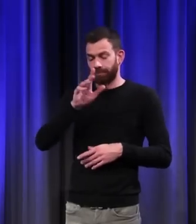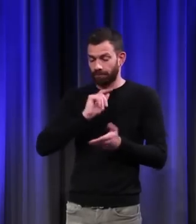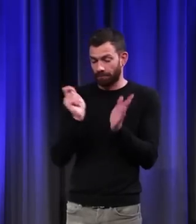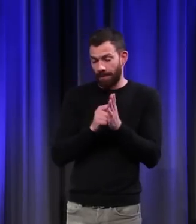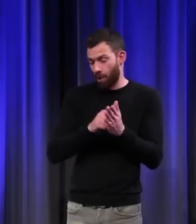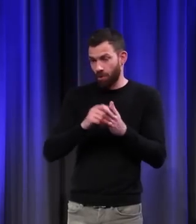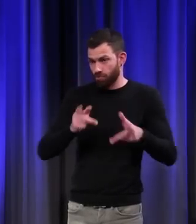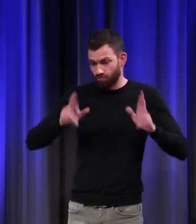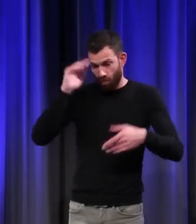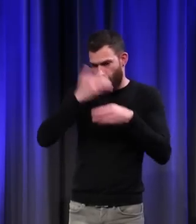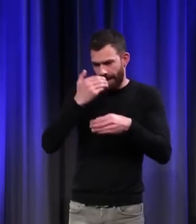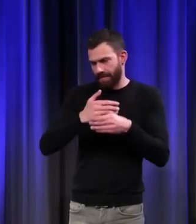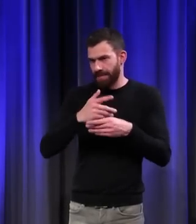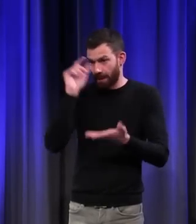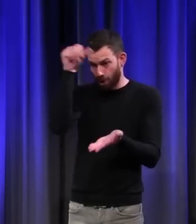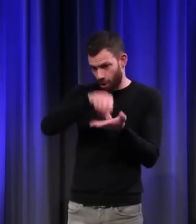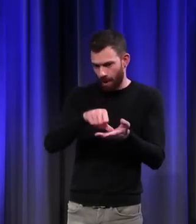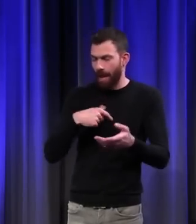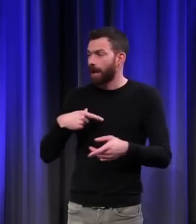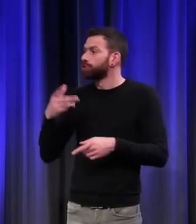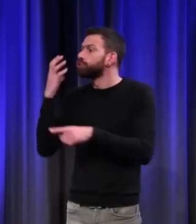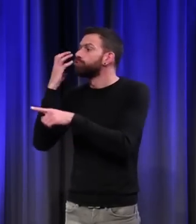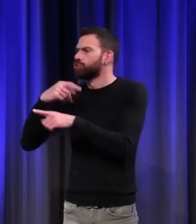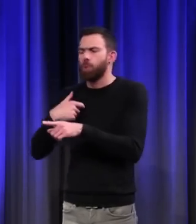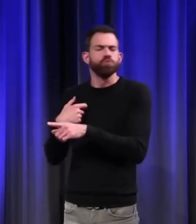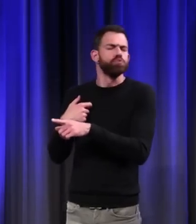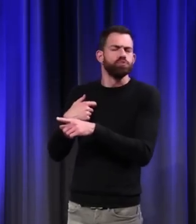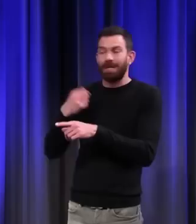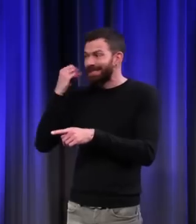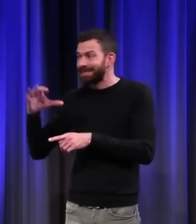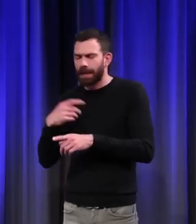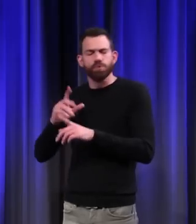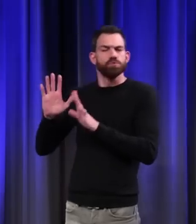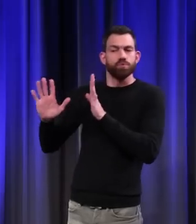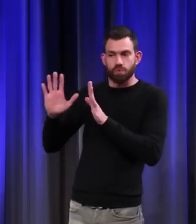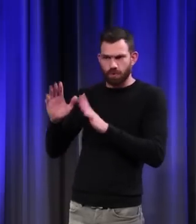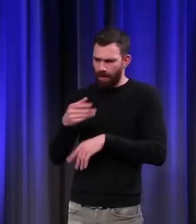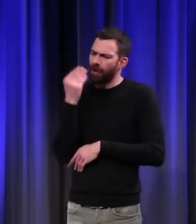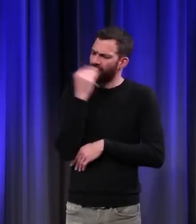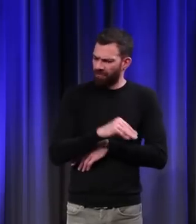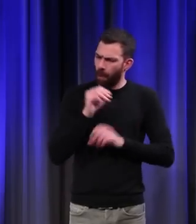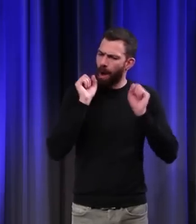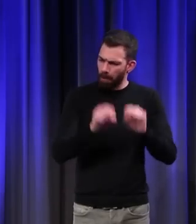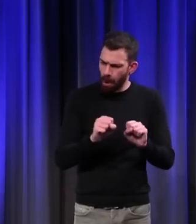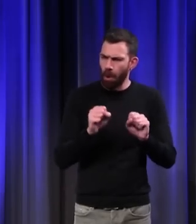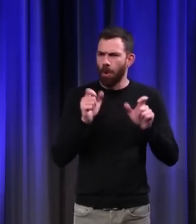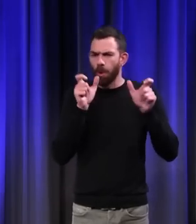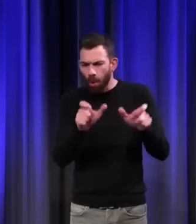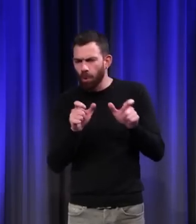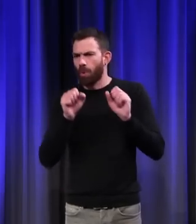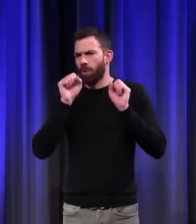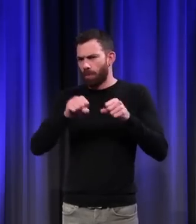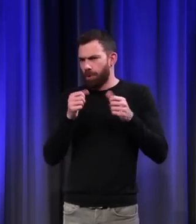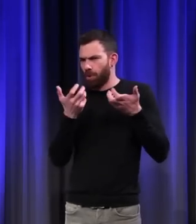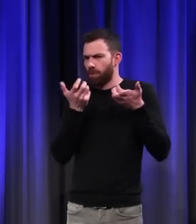on se méfie de la chaleur, on se méfie de la sécheresse. On sait lutter contre le froid. On arrive à peu près à